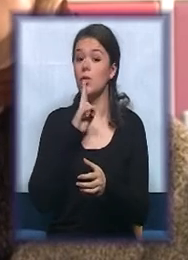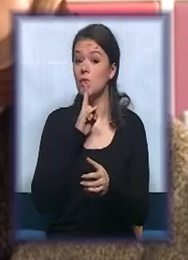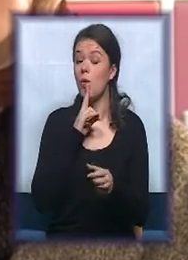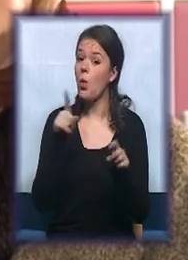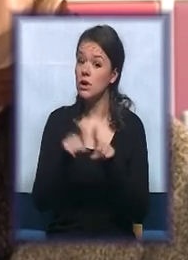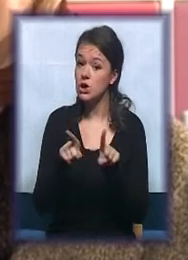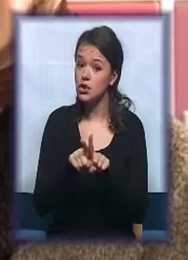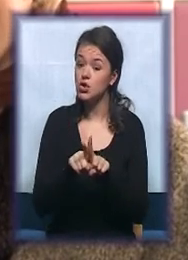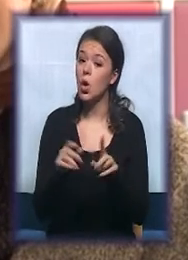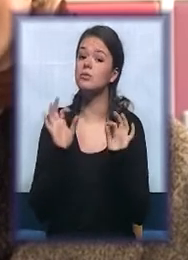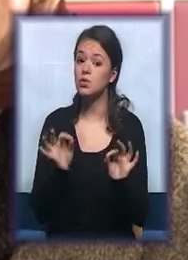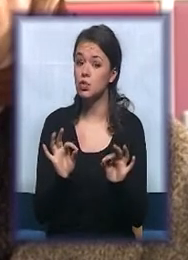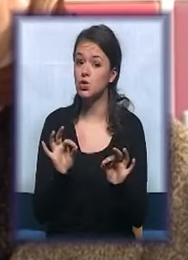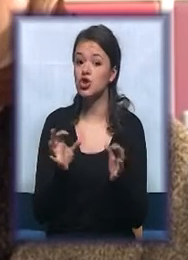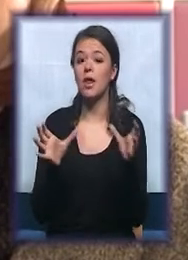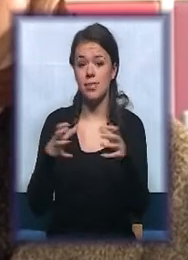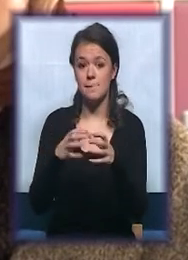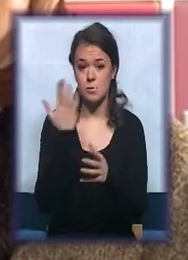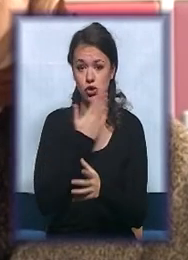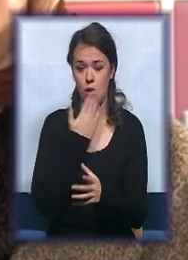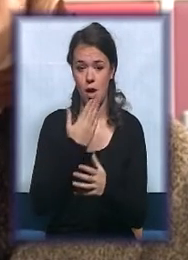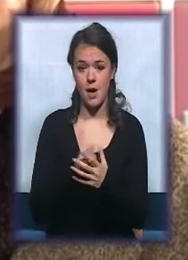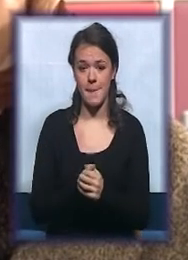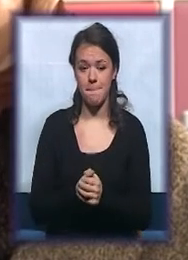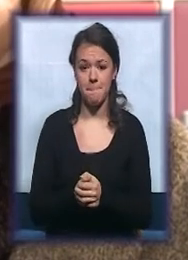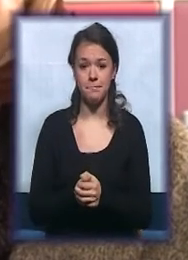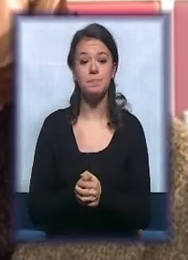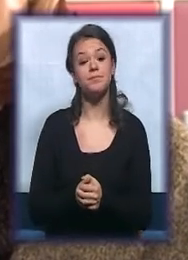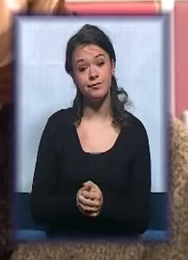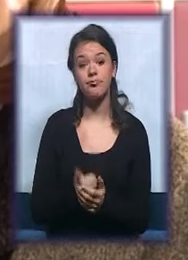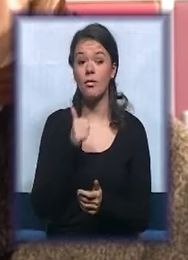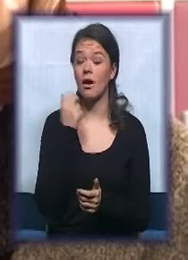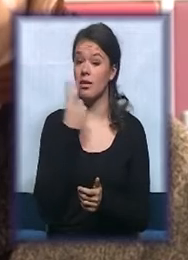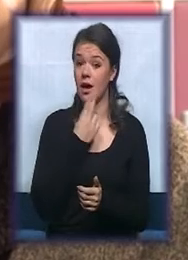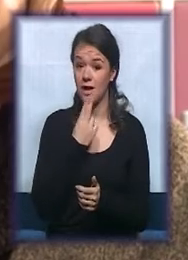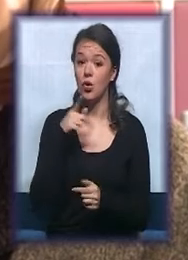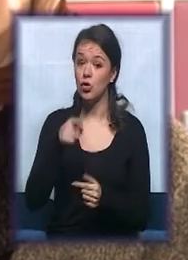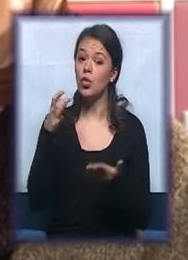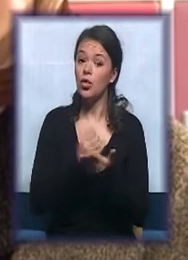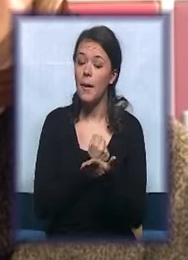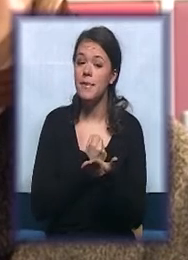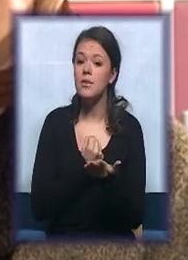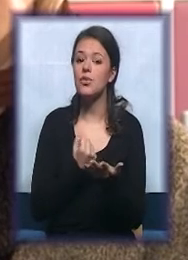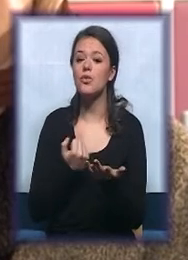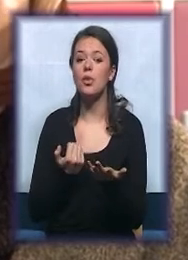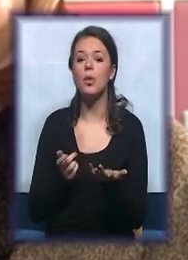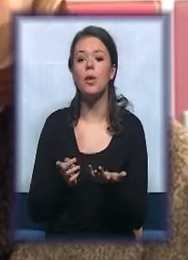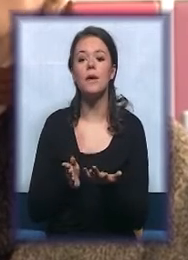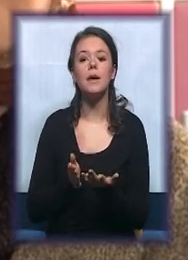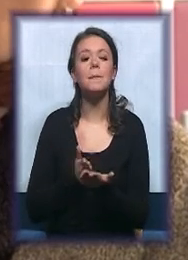stručnom timu škole. I naravno, tu dobijaju priliku znači da